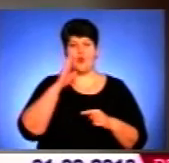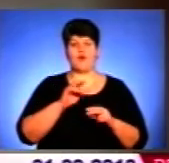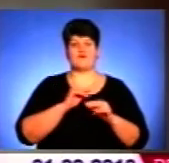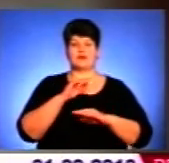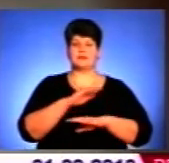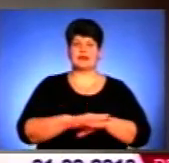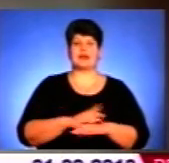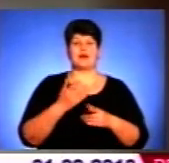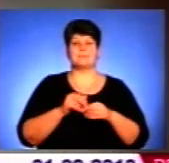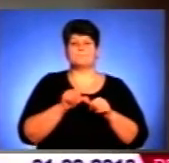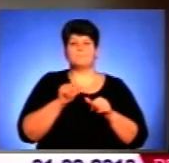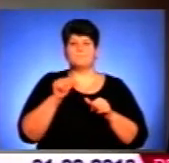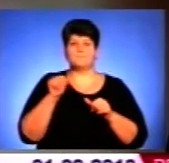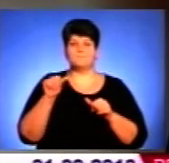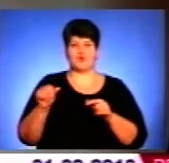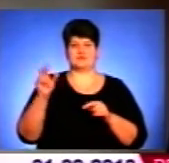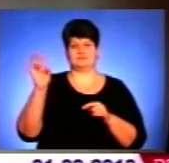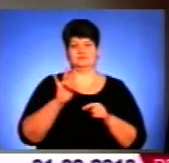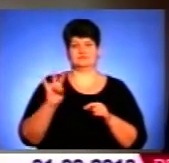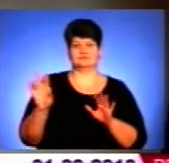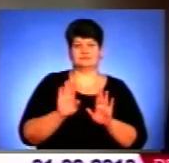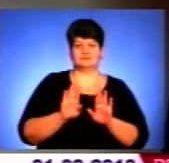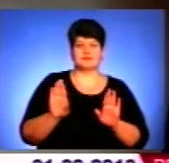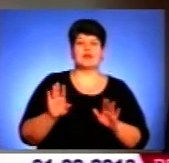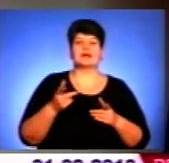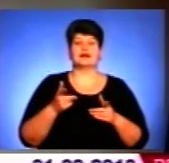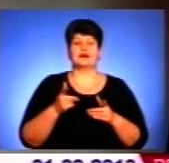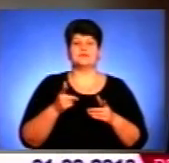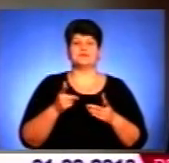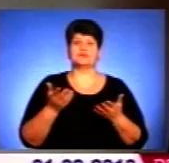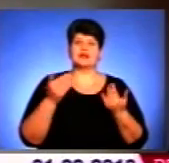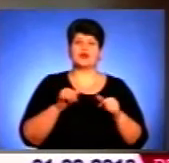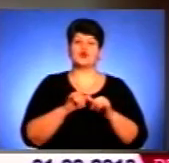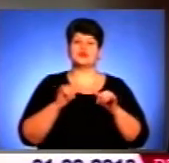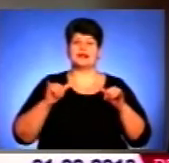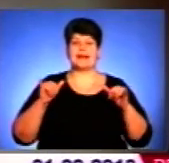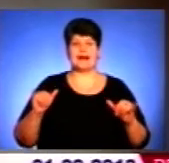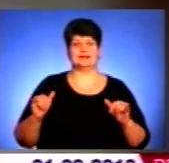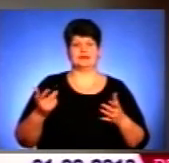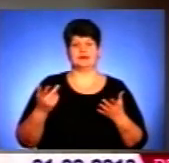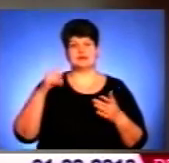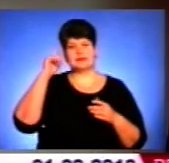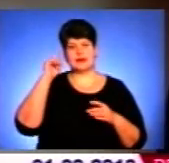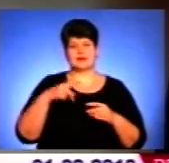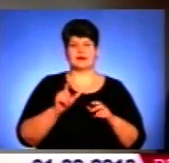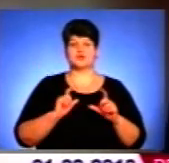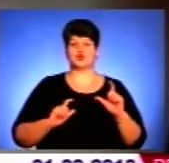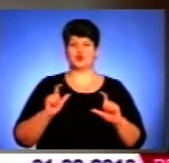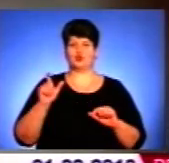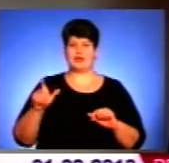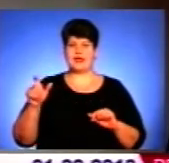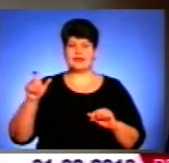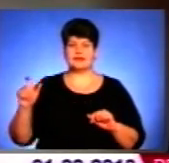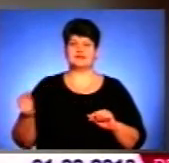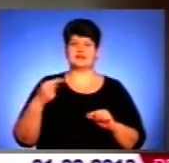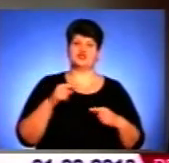позаконфесійна, незангажована, покликана розширяти межі знань студентів, з тих чи інших